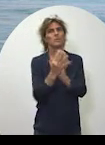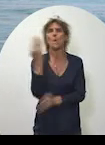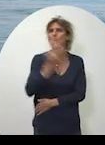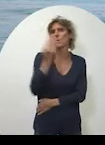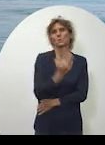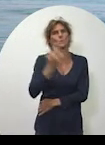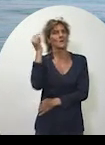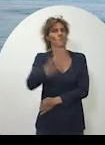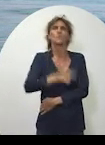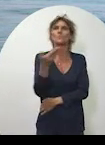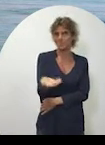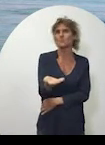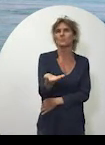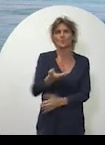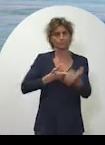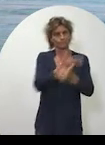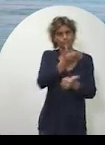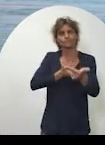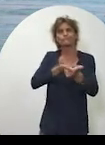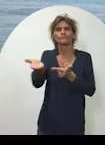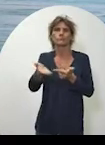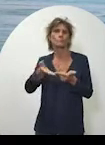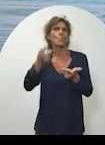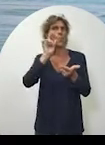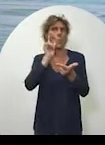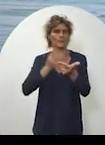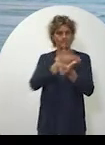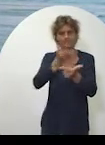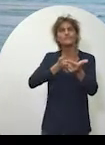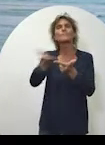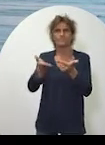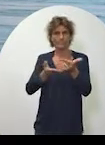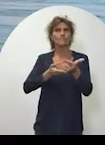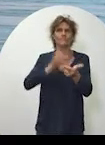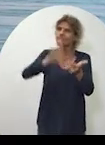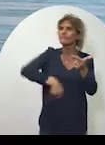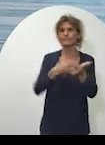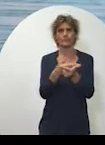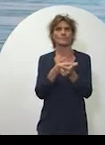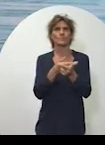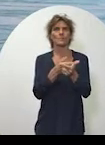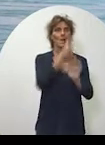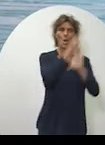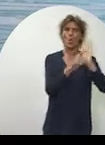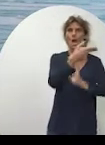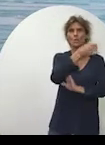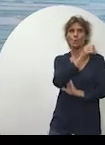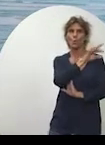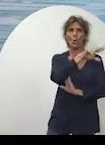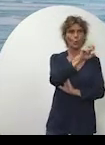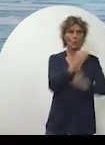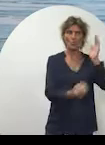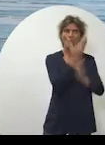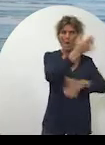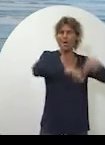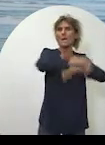nécessaire que nous avions à considérer deux exigences fondamentales. Intégrer les effets de la Nôtre,